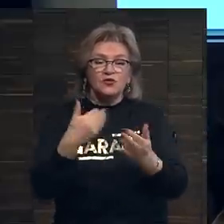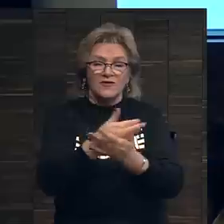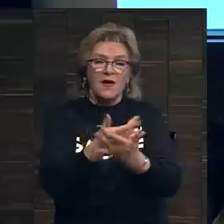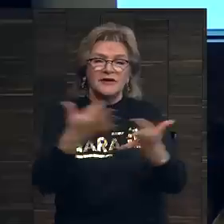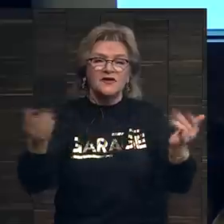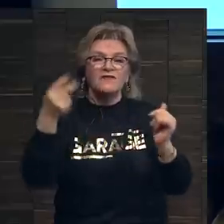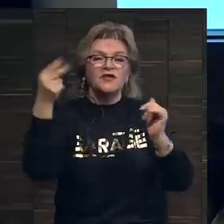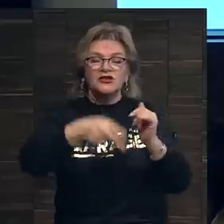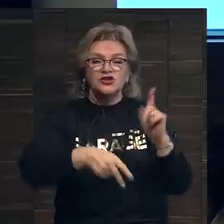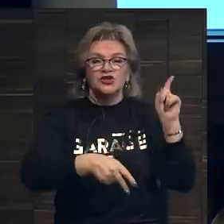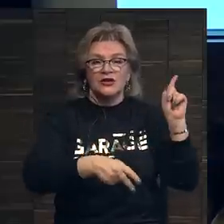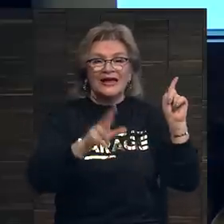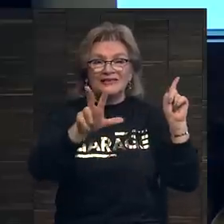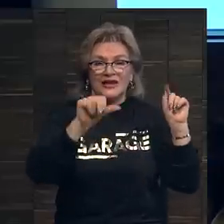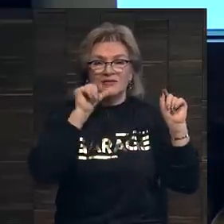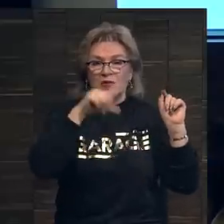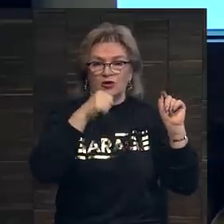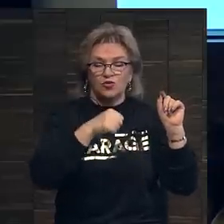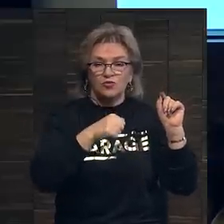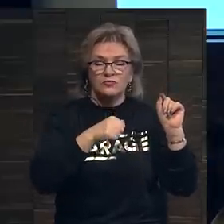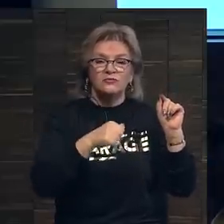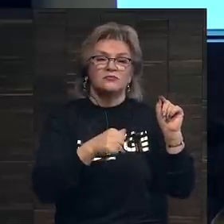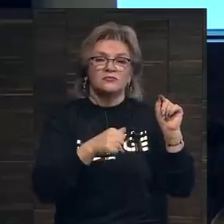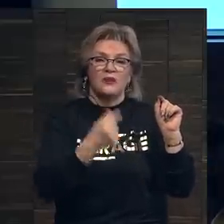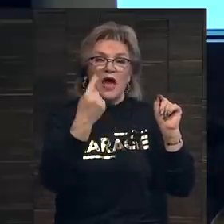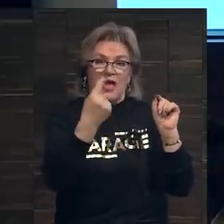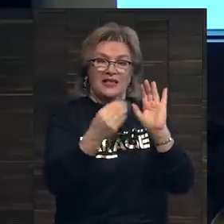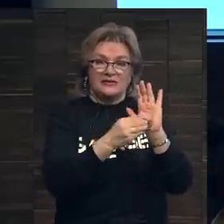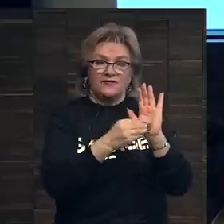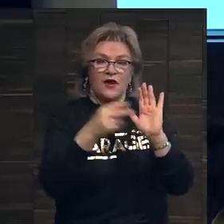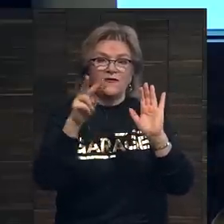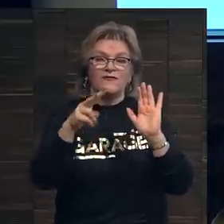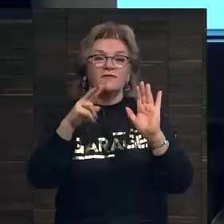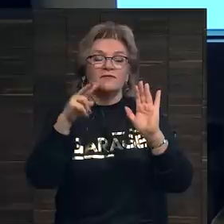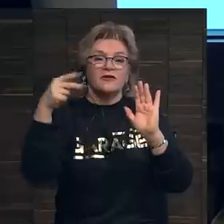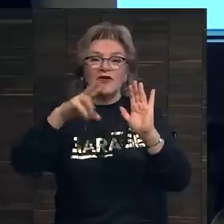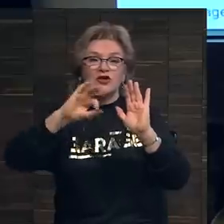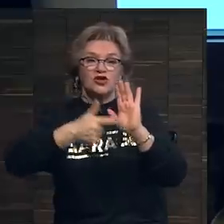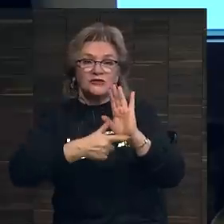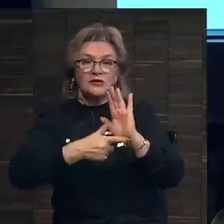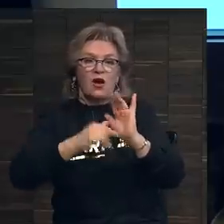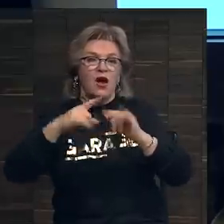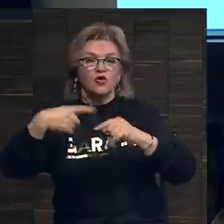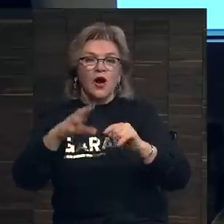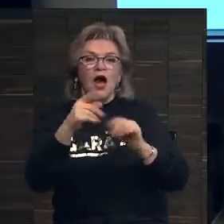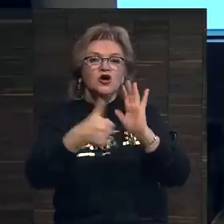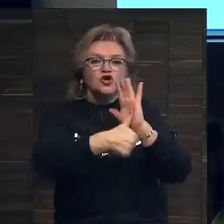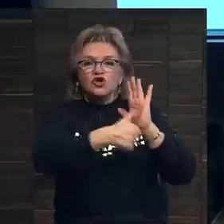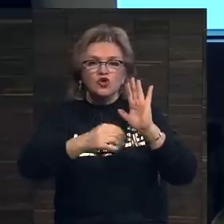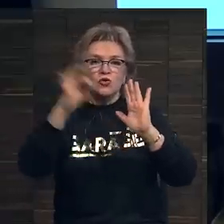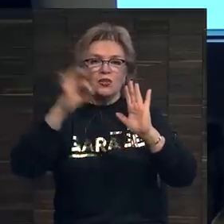современного искусства в 2003 году на одну цифру, в 2007 на другую, рост составил 600%.